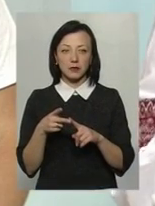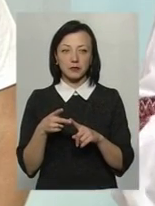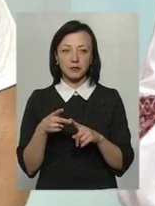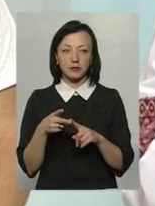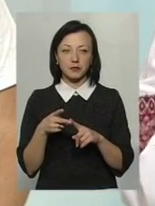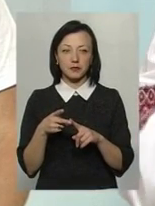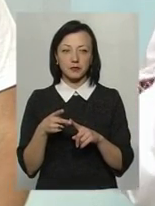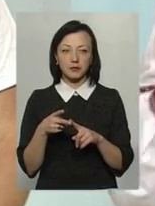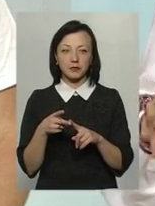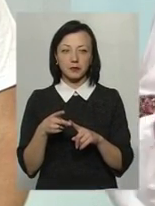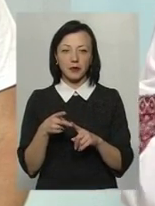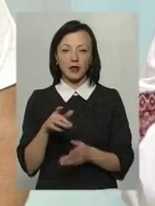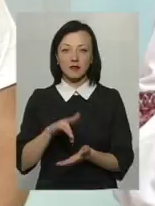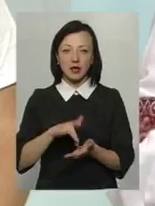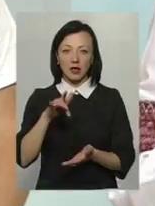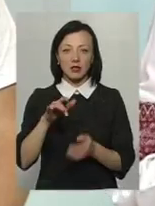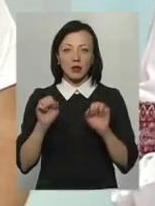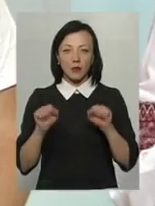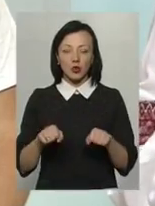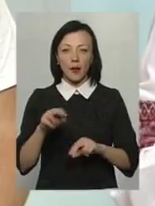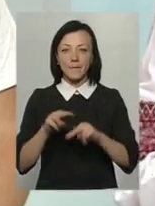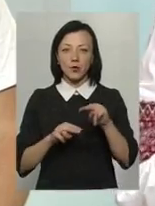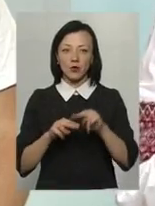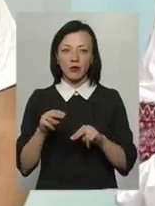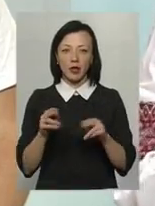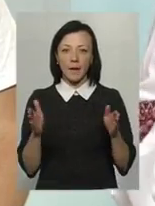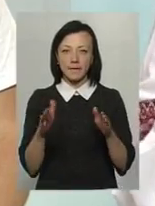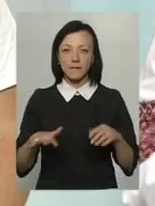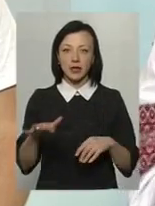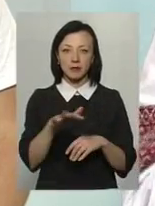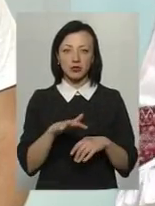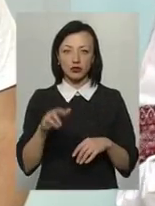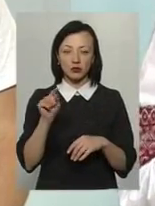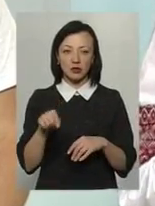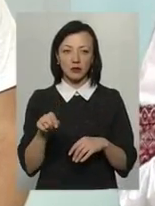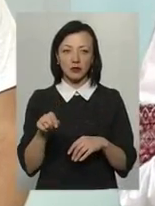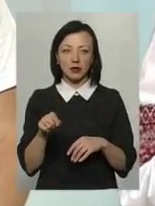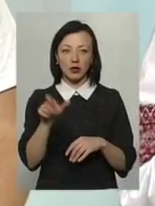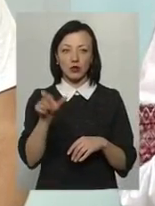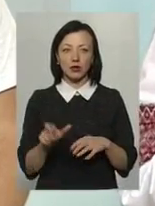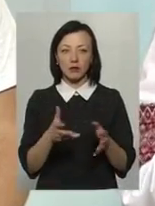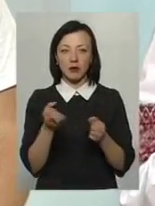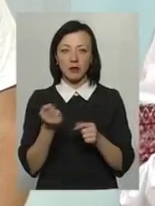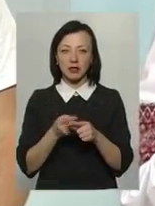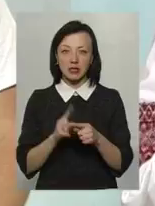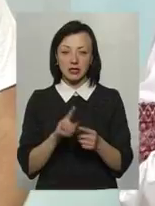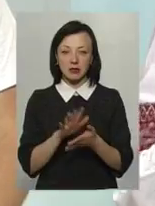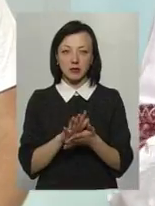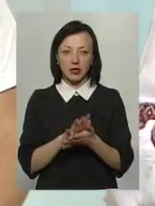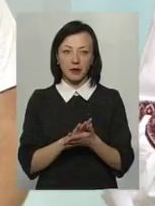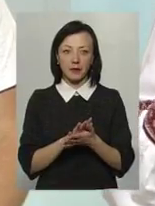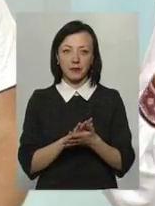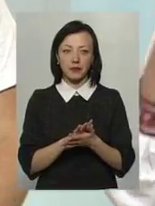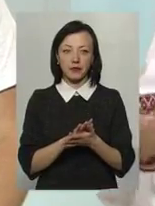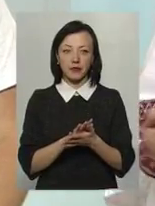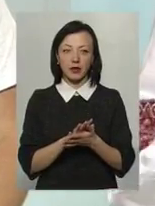От посередині можна було б побудувати такі невеличкі приміщення, щоб там людина приймала це сортоване сміття, так,